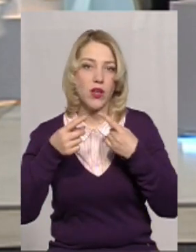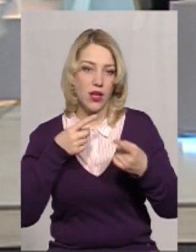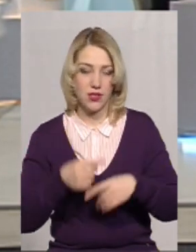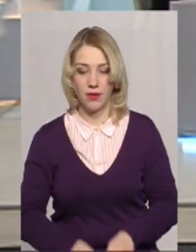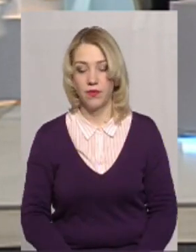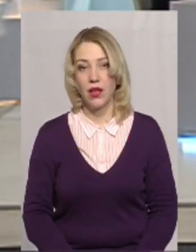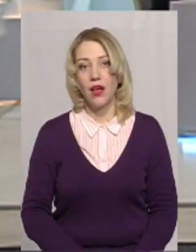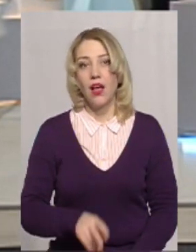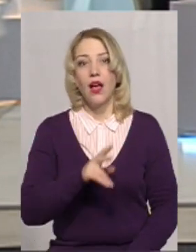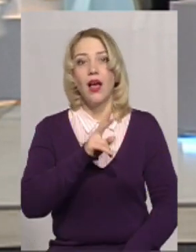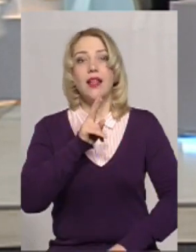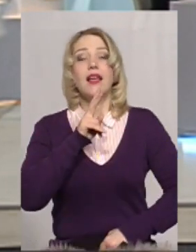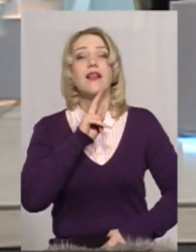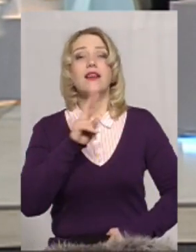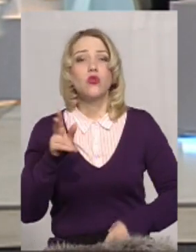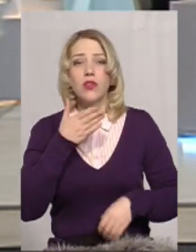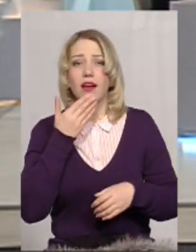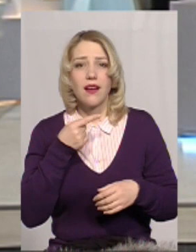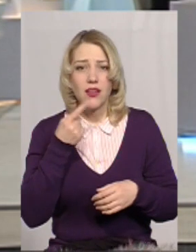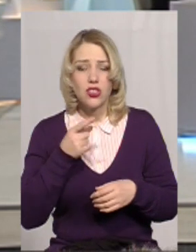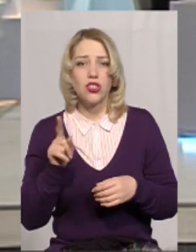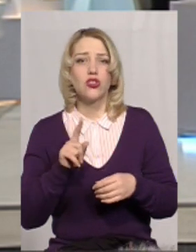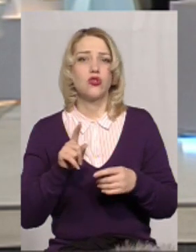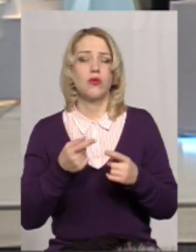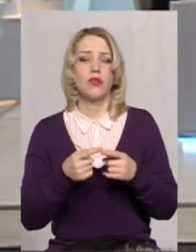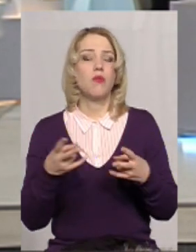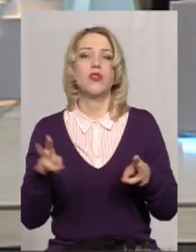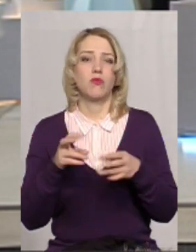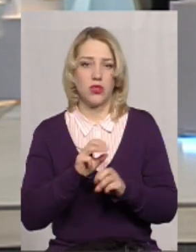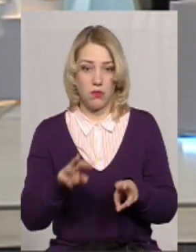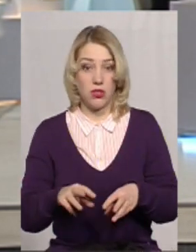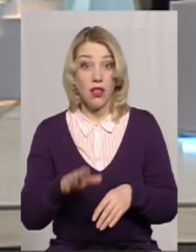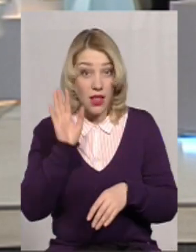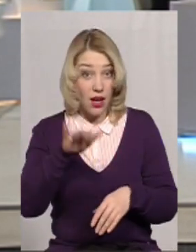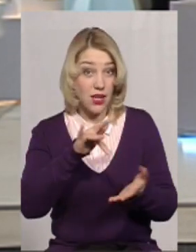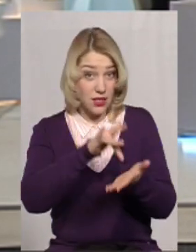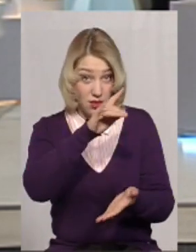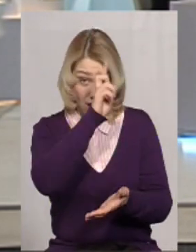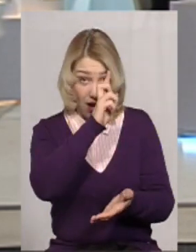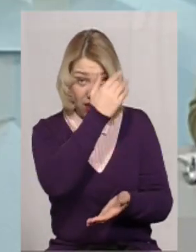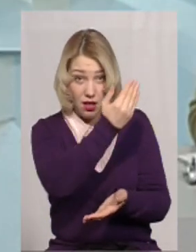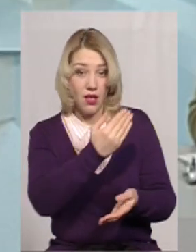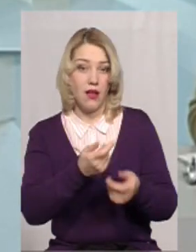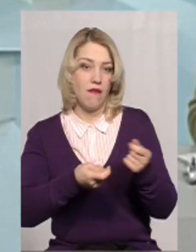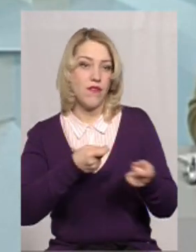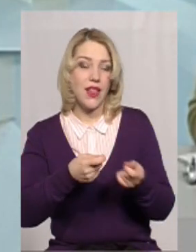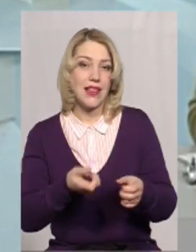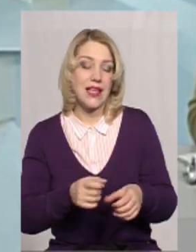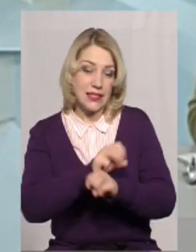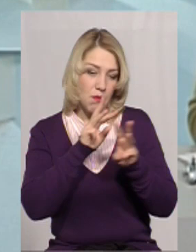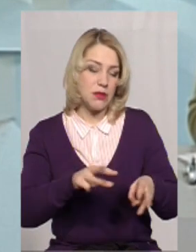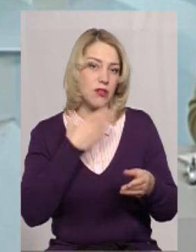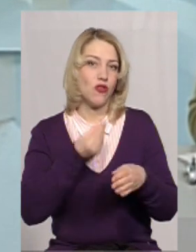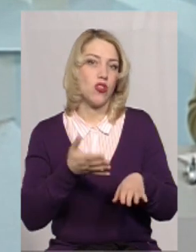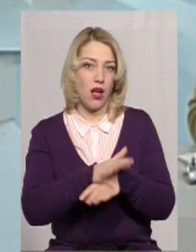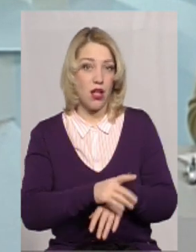Ніхто не каже, що їх не потрібно забезпечити. Йде мова про те, що хай центральні органи влади забезпечують виконання тих своїх наказів. А ви дали